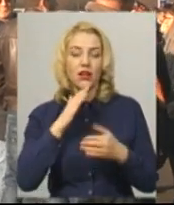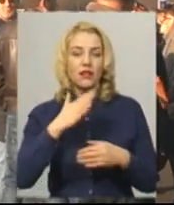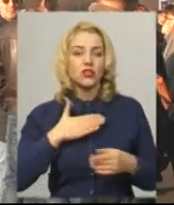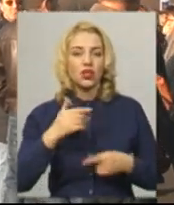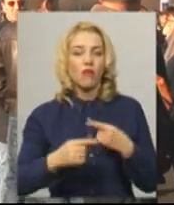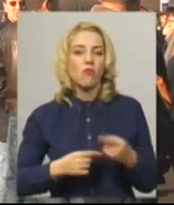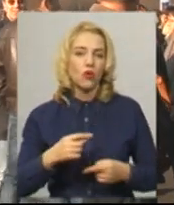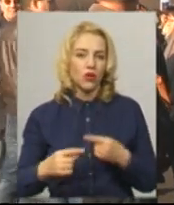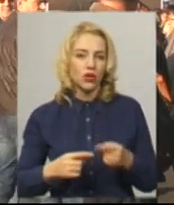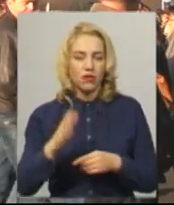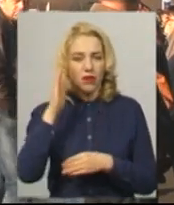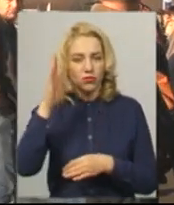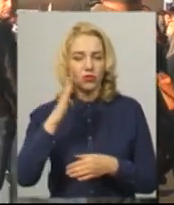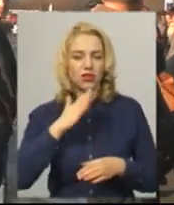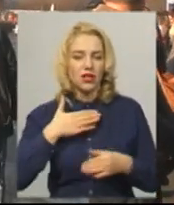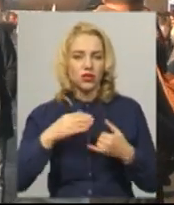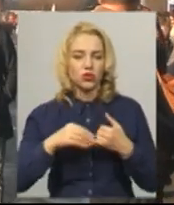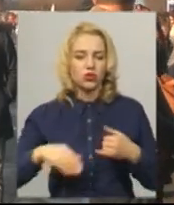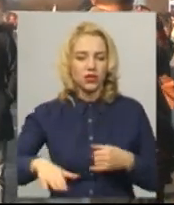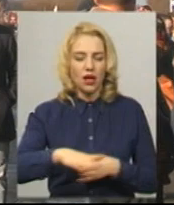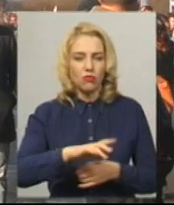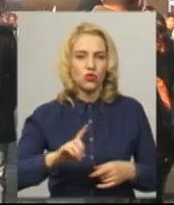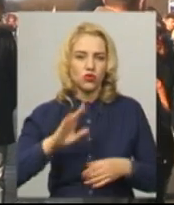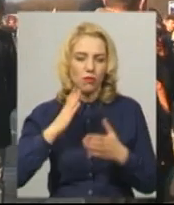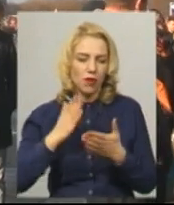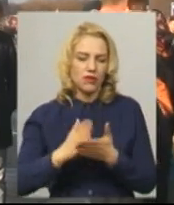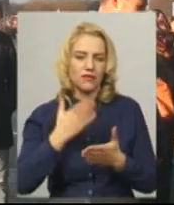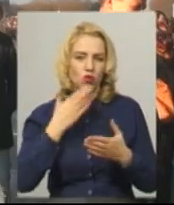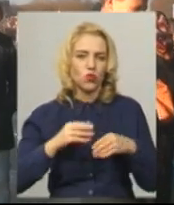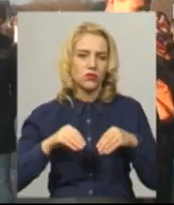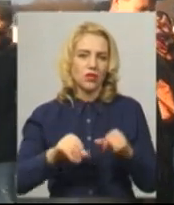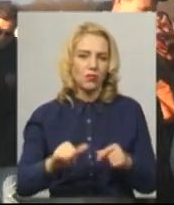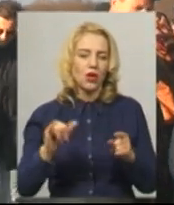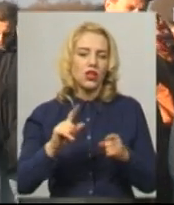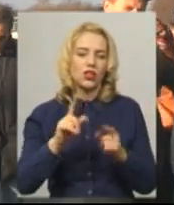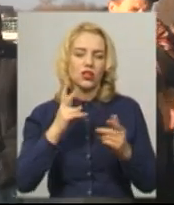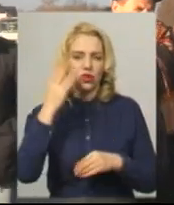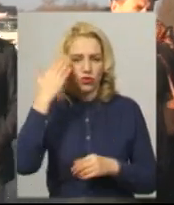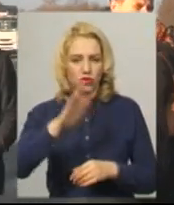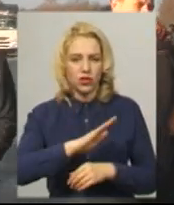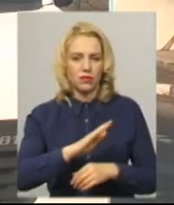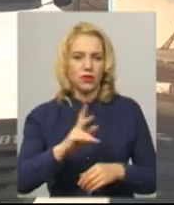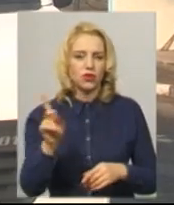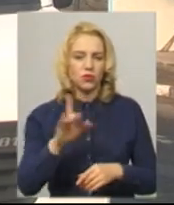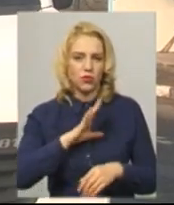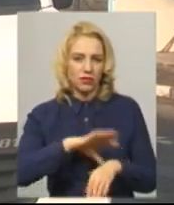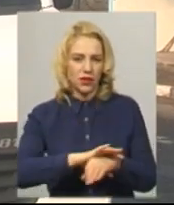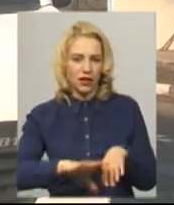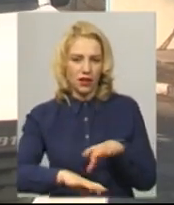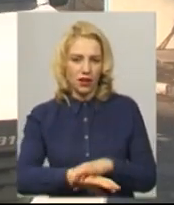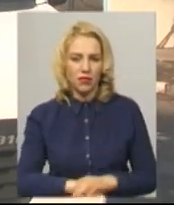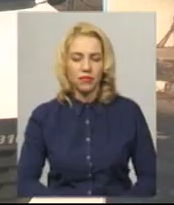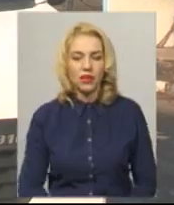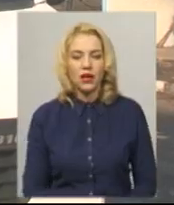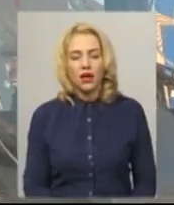майбутніх нашу землю, щоб вони мали свою землю, а не були десь в чужинцях батраками». Водій автобуса